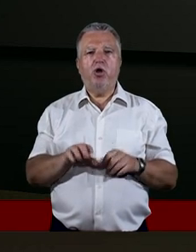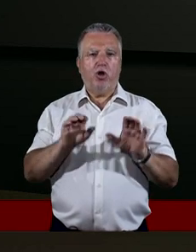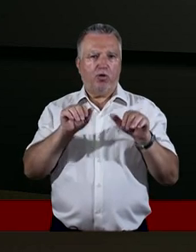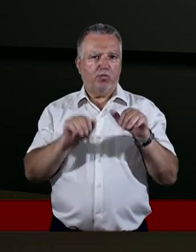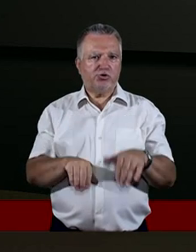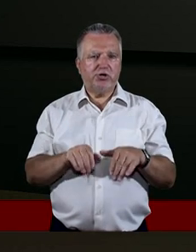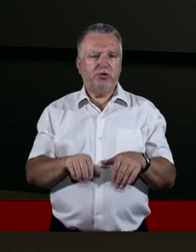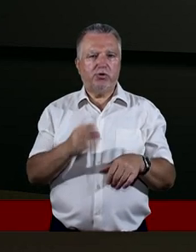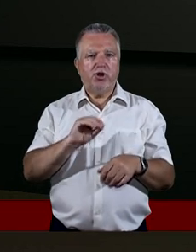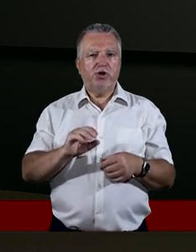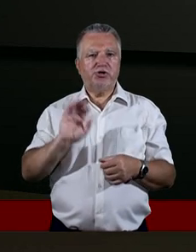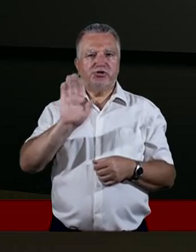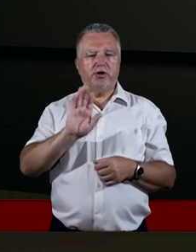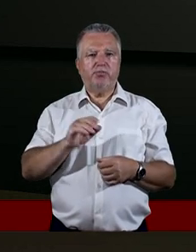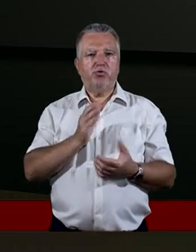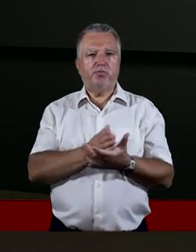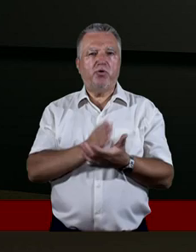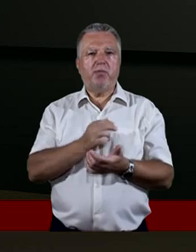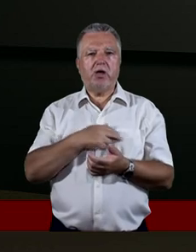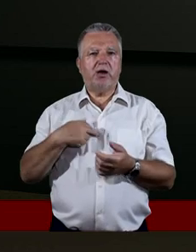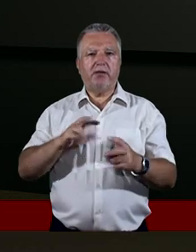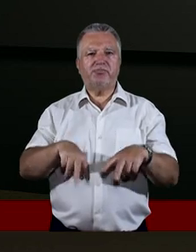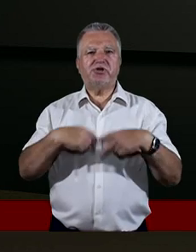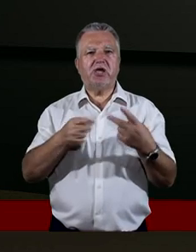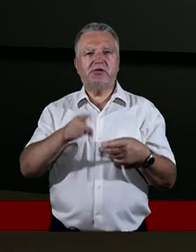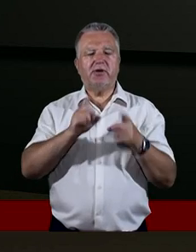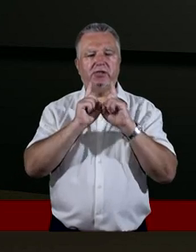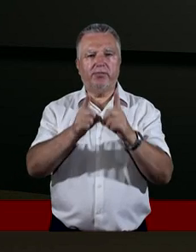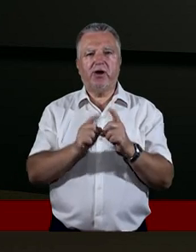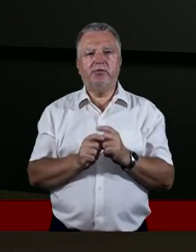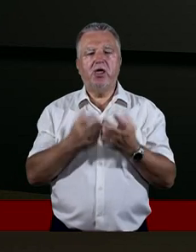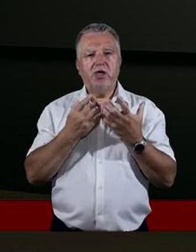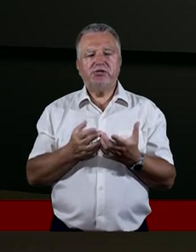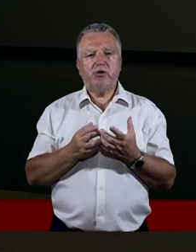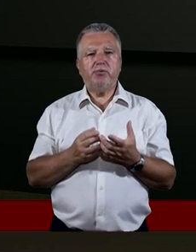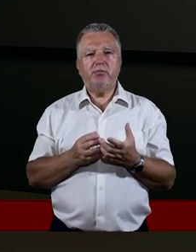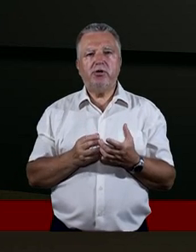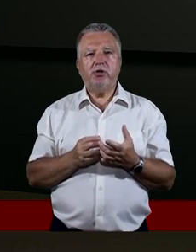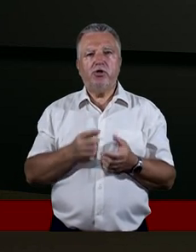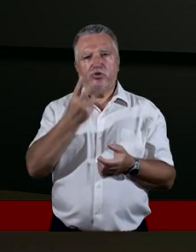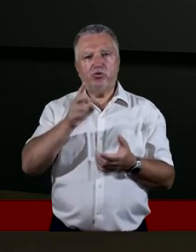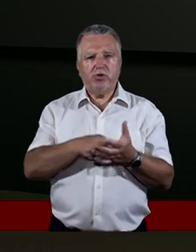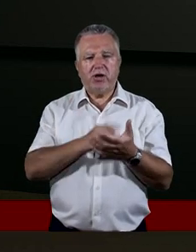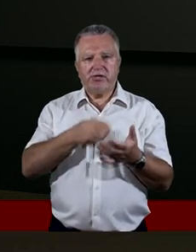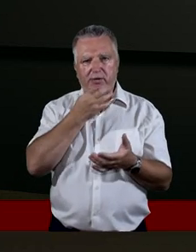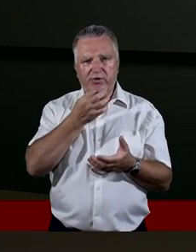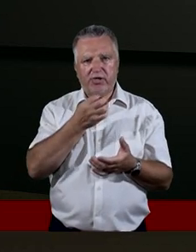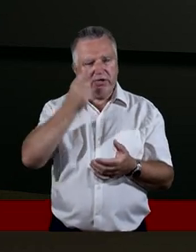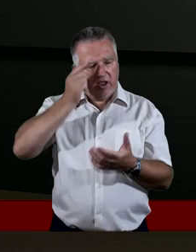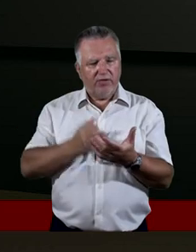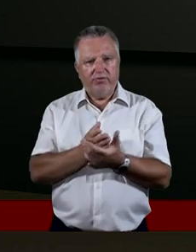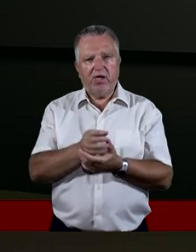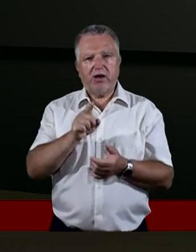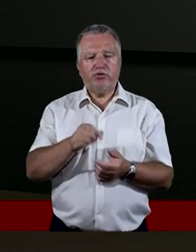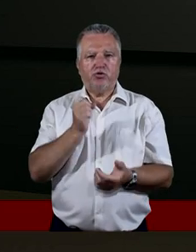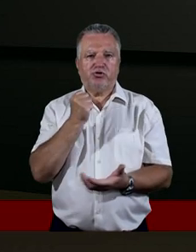w taki sposób przekazywać te prawdy. Ale to pytanie, które chciałbym ponowić. Wiara jest sprawą